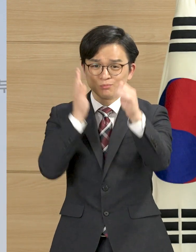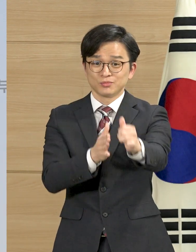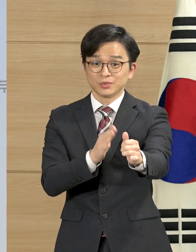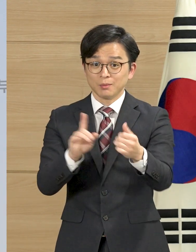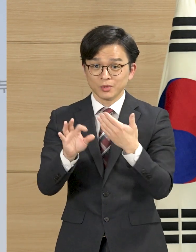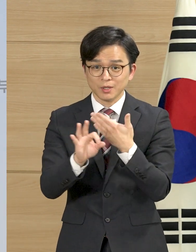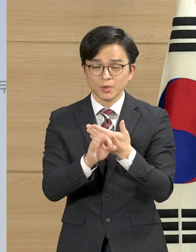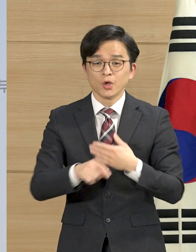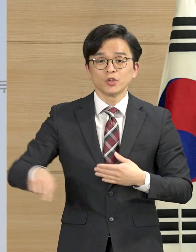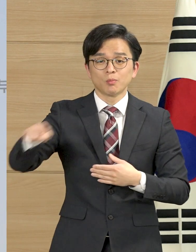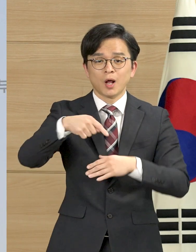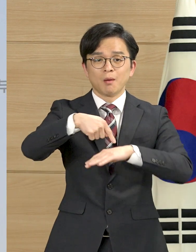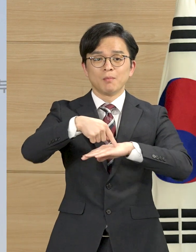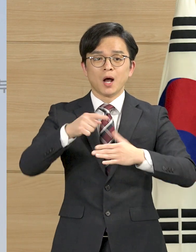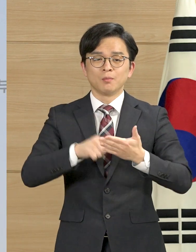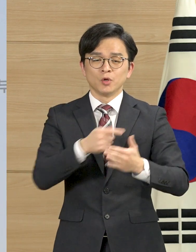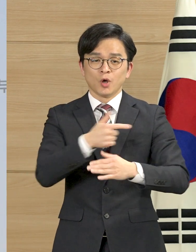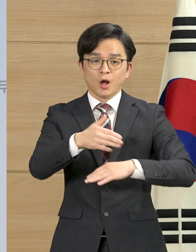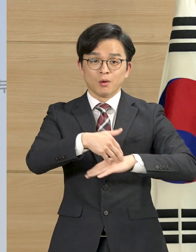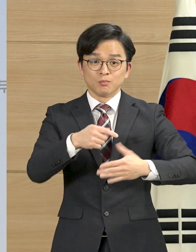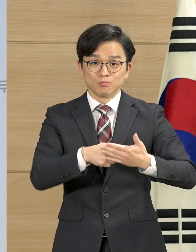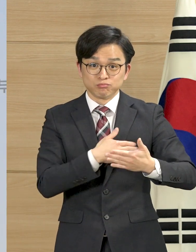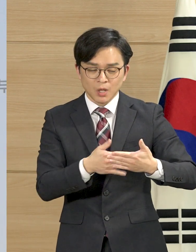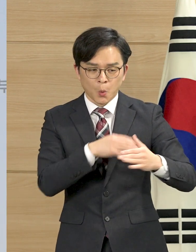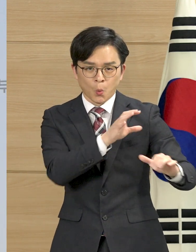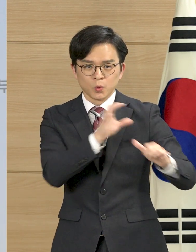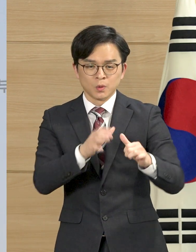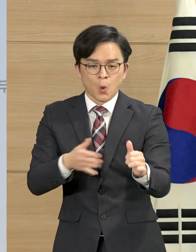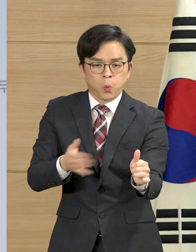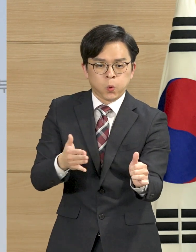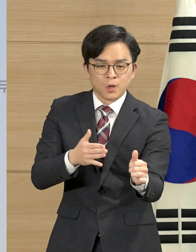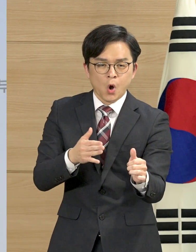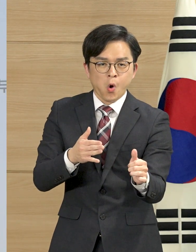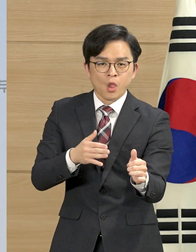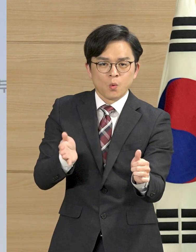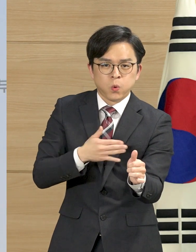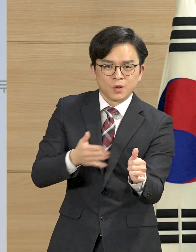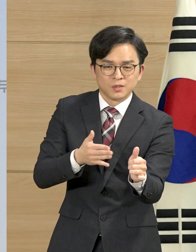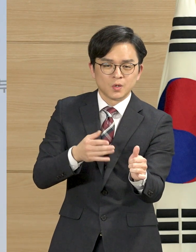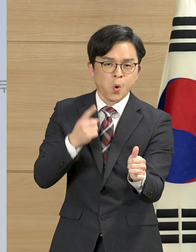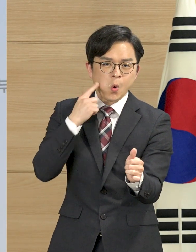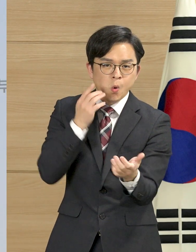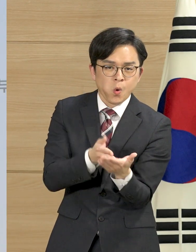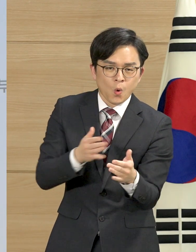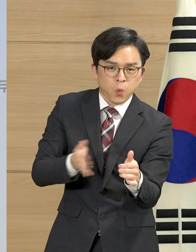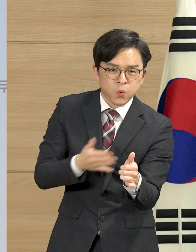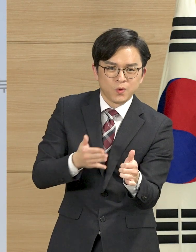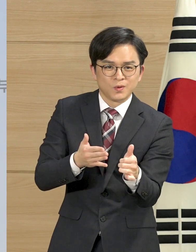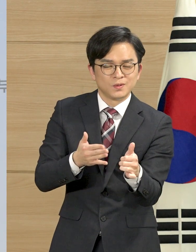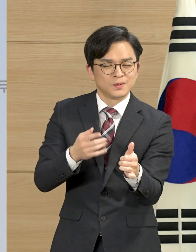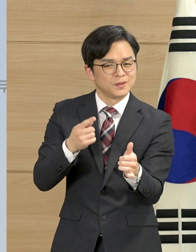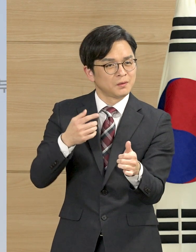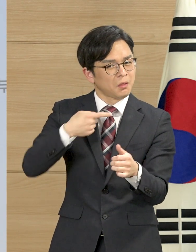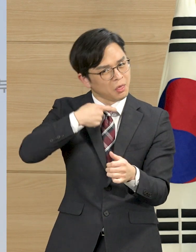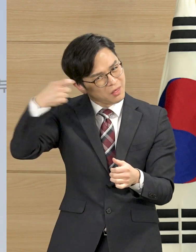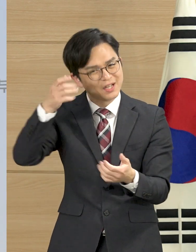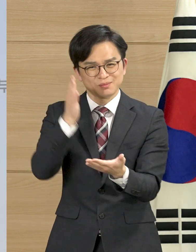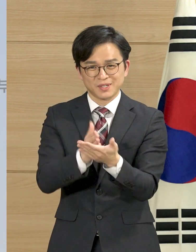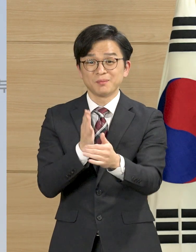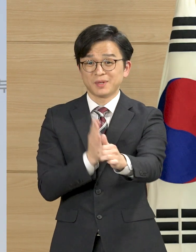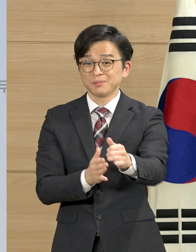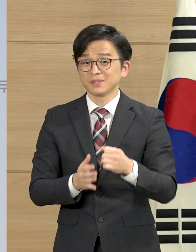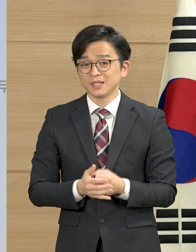드리건대 과도한 불안을 부추기고 방역체계의 혼순을 빚는 과짜뉴스를 구분해 주십시오.